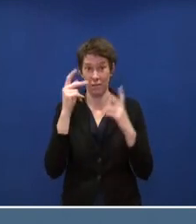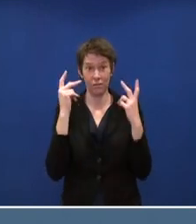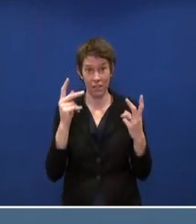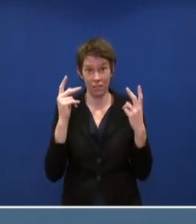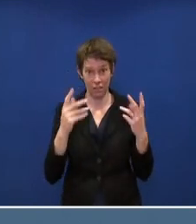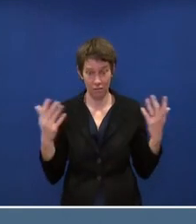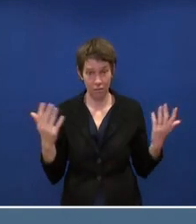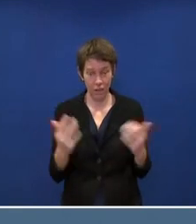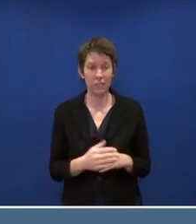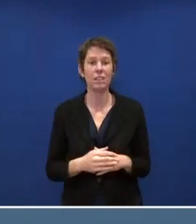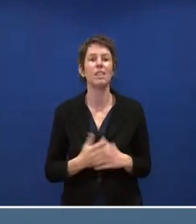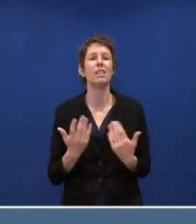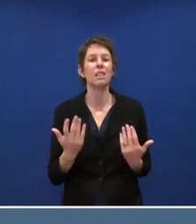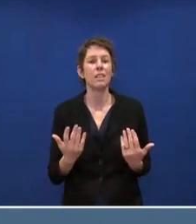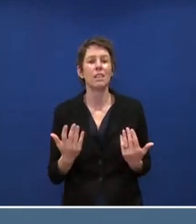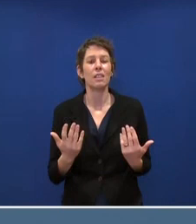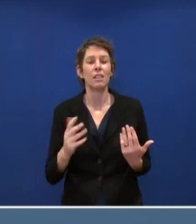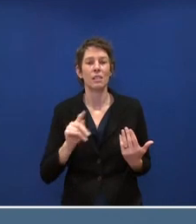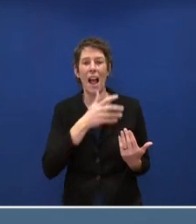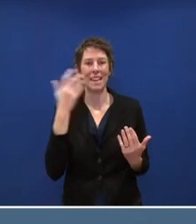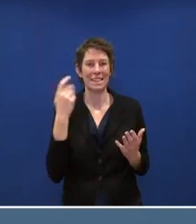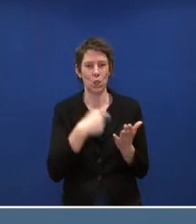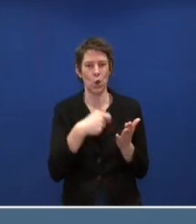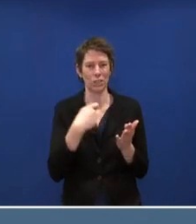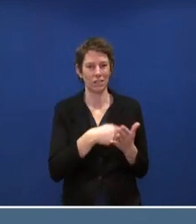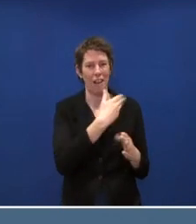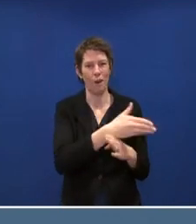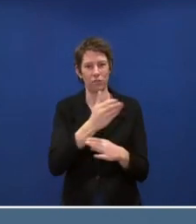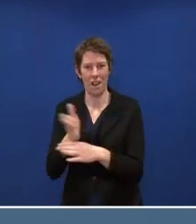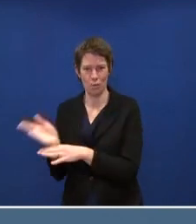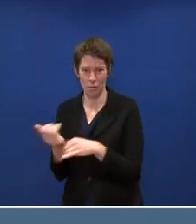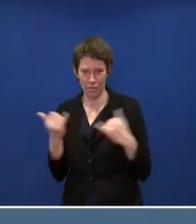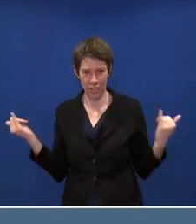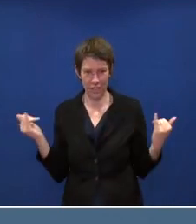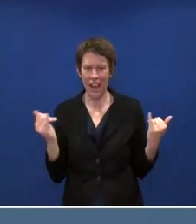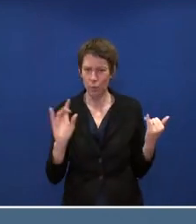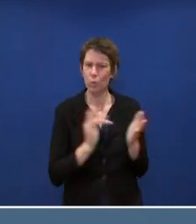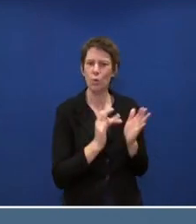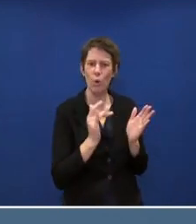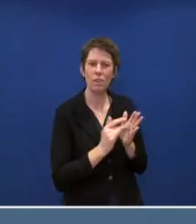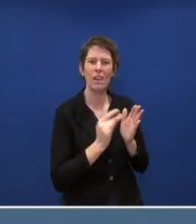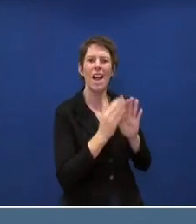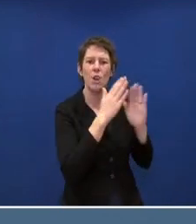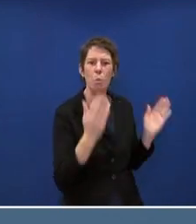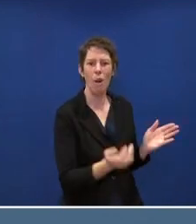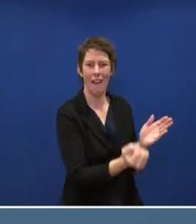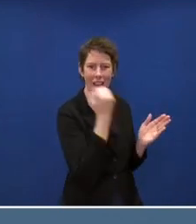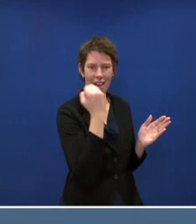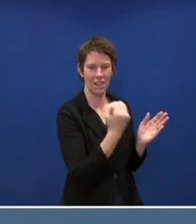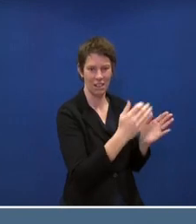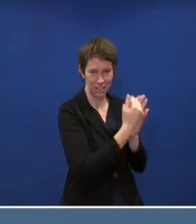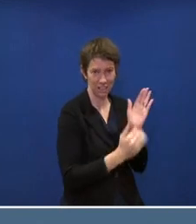dabei ist eben die Verteilung der Heizkosten. Mit dem neuen Gebäudeenergiegesetz gibt es natürlich auch